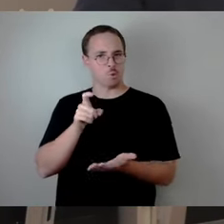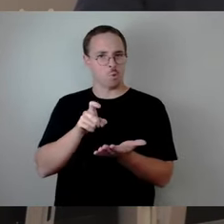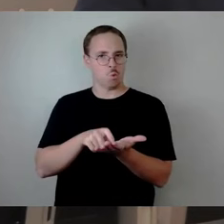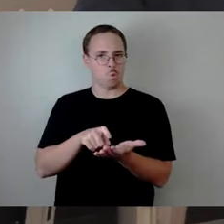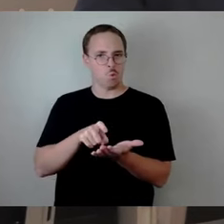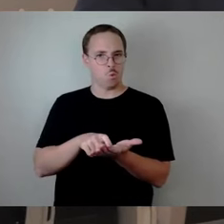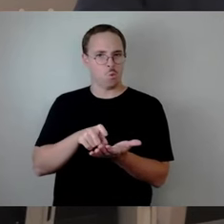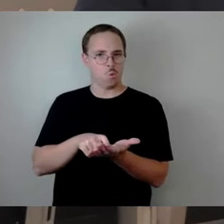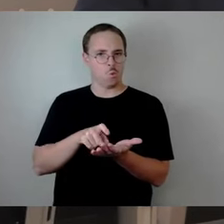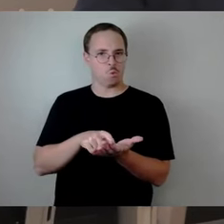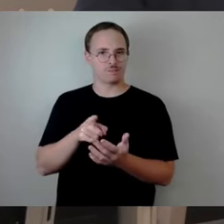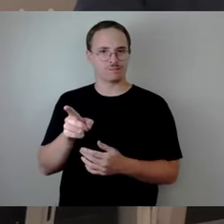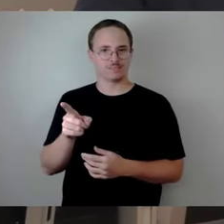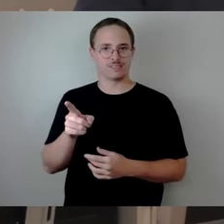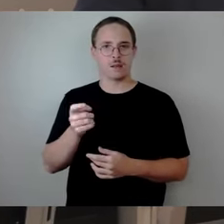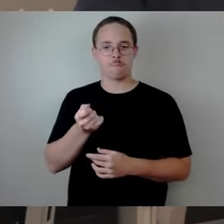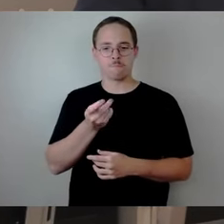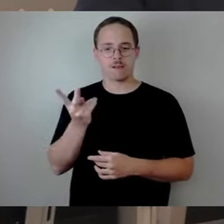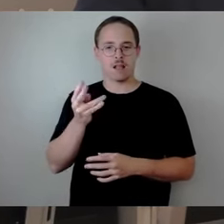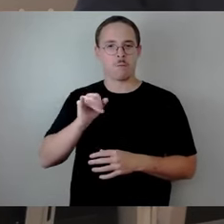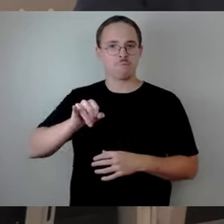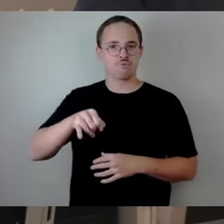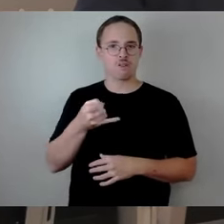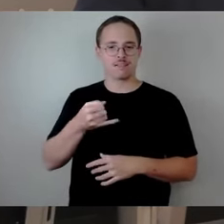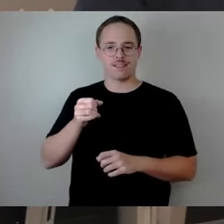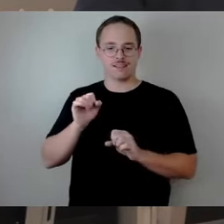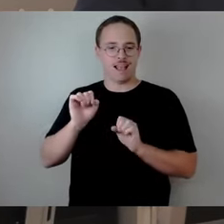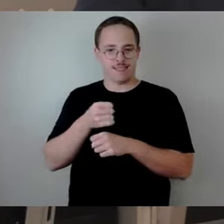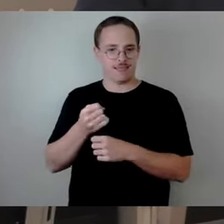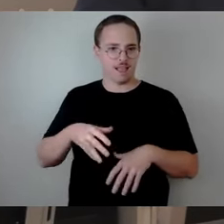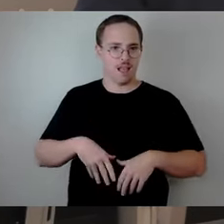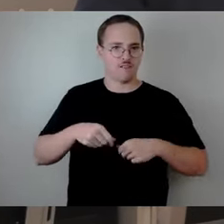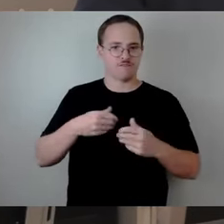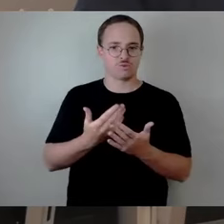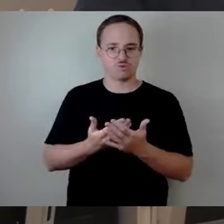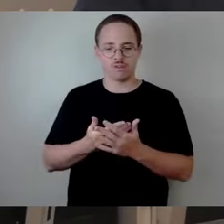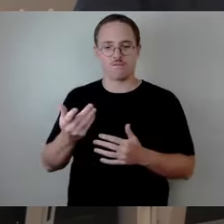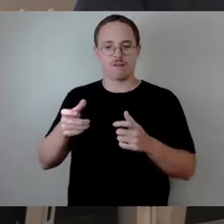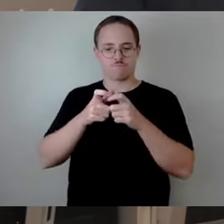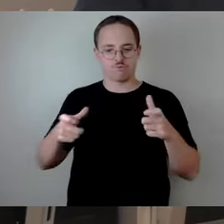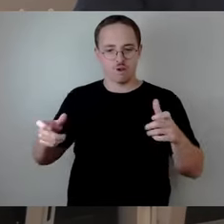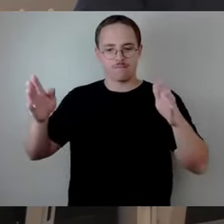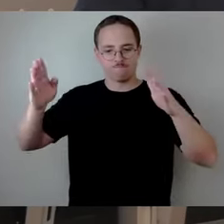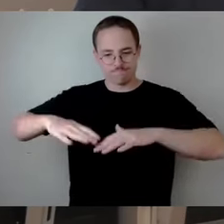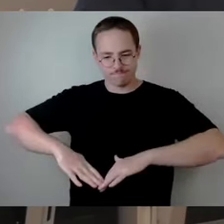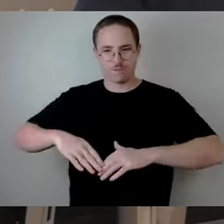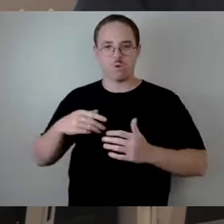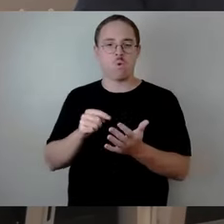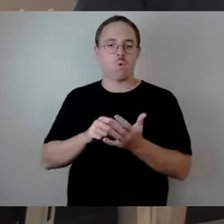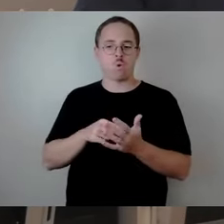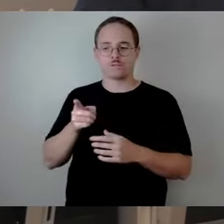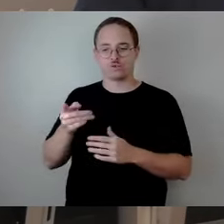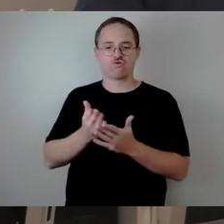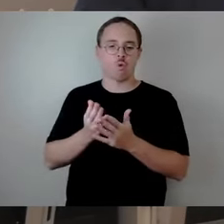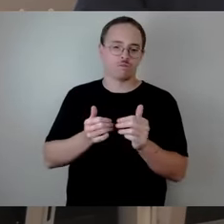wesentliche Projekte in dieser Stadt nicht angepackt werden, weshalb die Brücken hier zusammenfallen, weil sie sich um das kümmern, im vorauseilenden Gehorsam